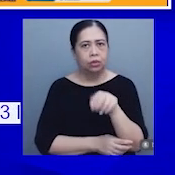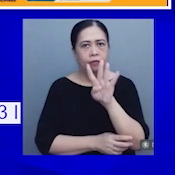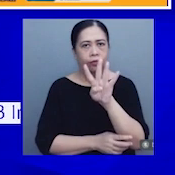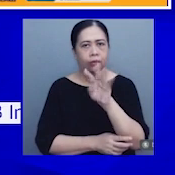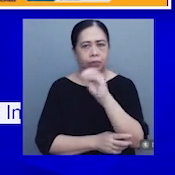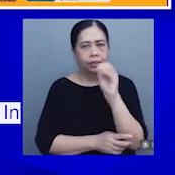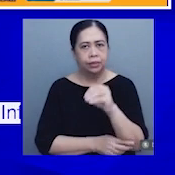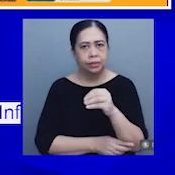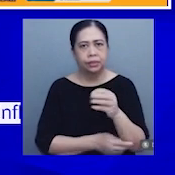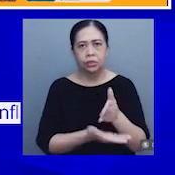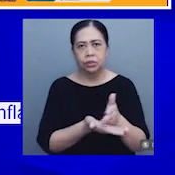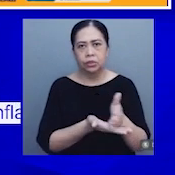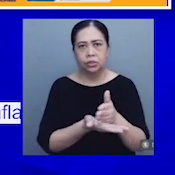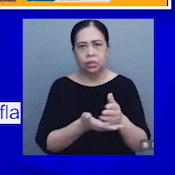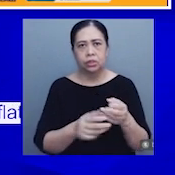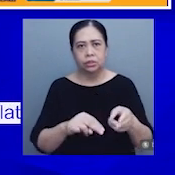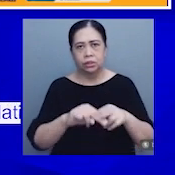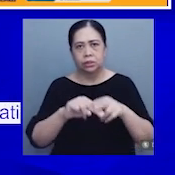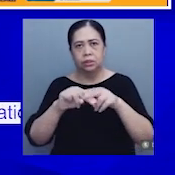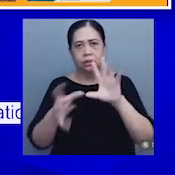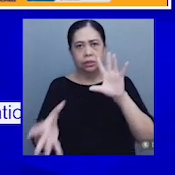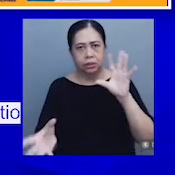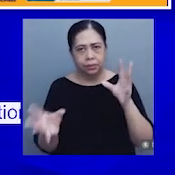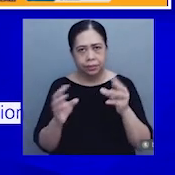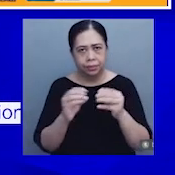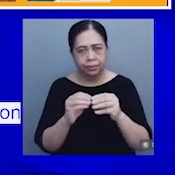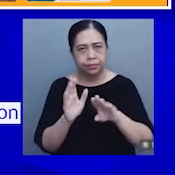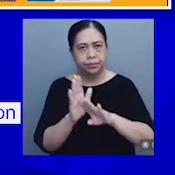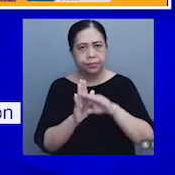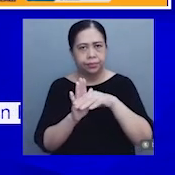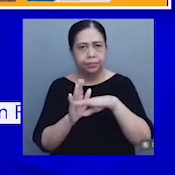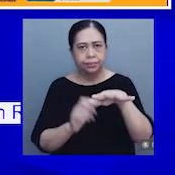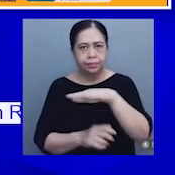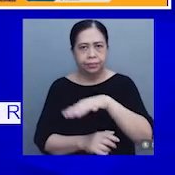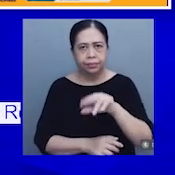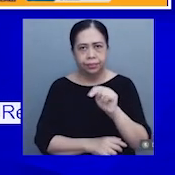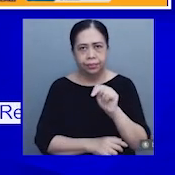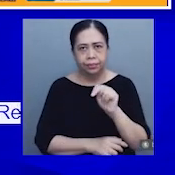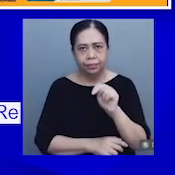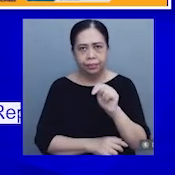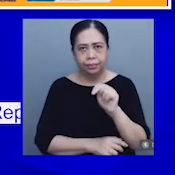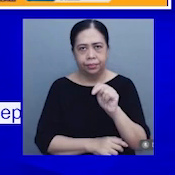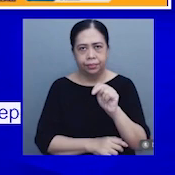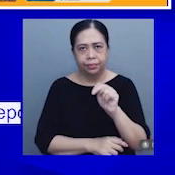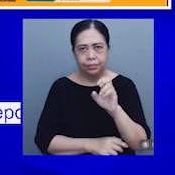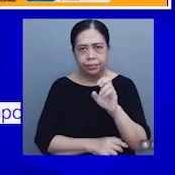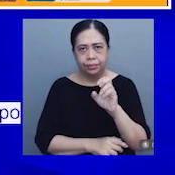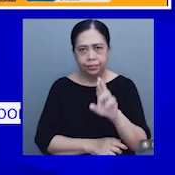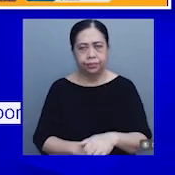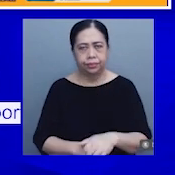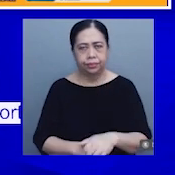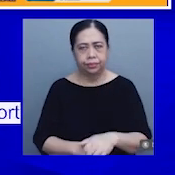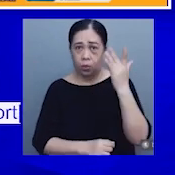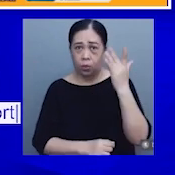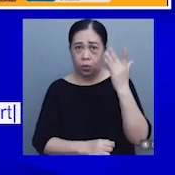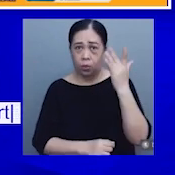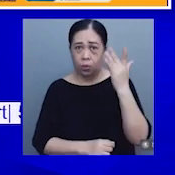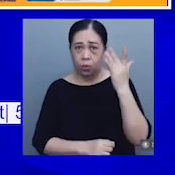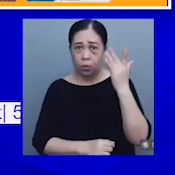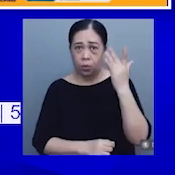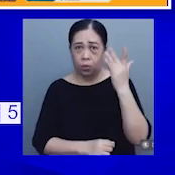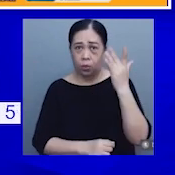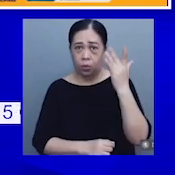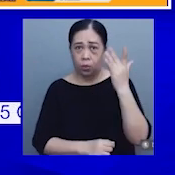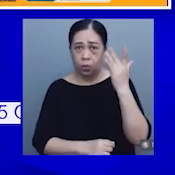% share sa pagtaas ng pangkalatang inflation sa Riyon. Ito ay dahil sa mas mabilis ang pagtaas ng presyo ng restaurants,